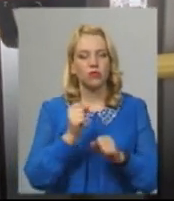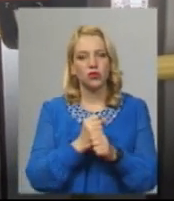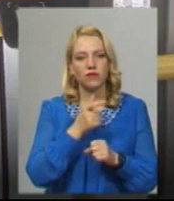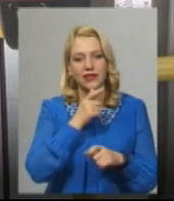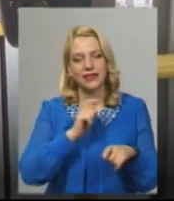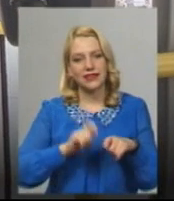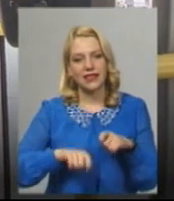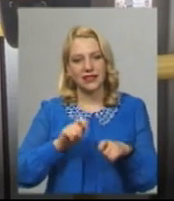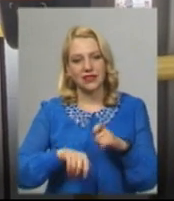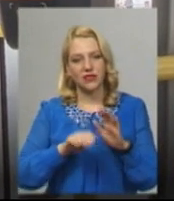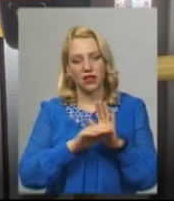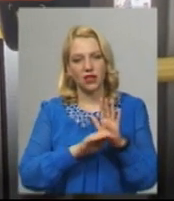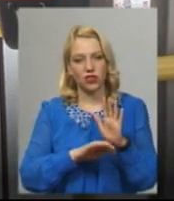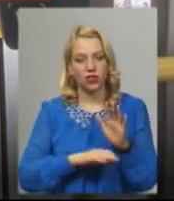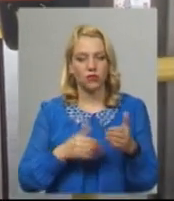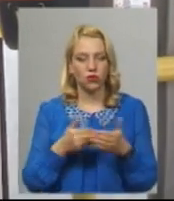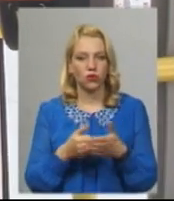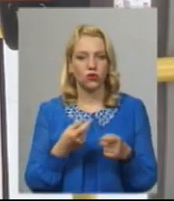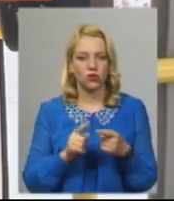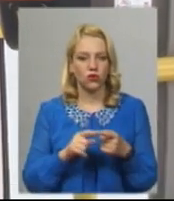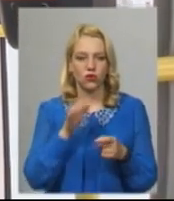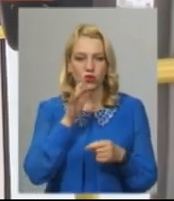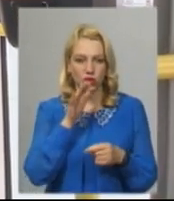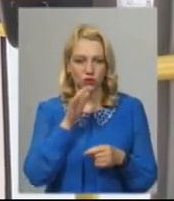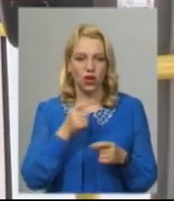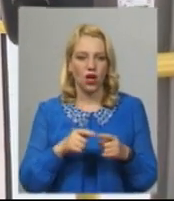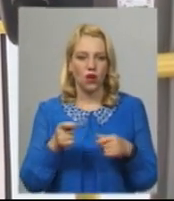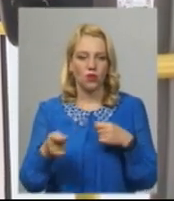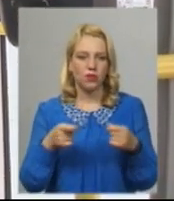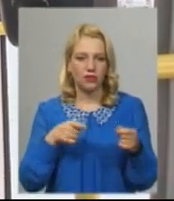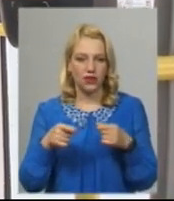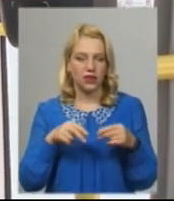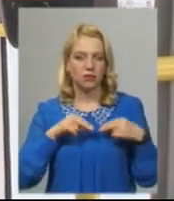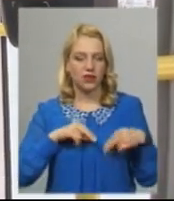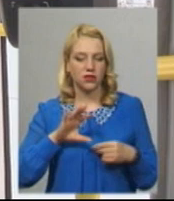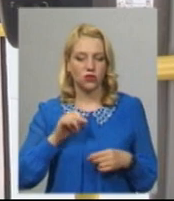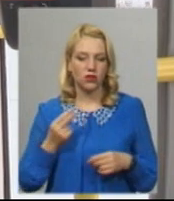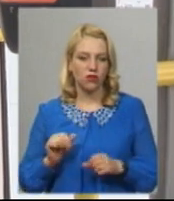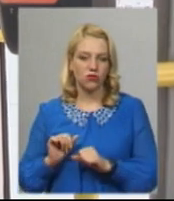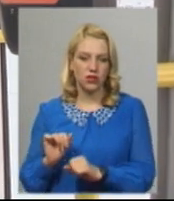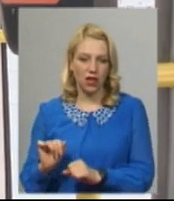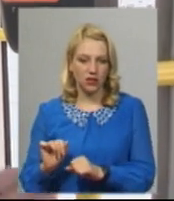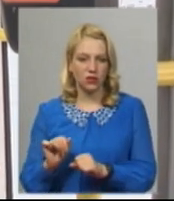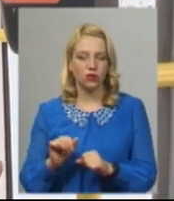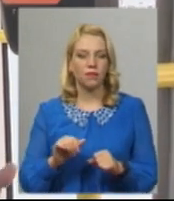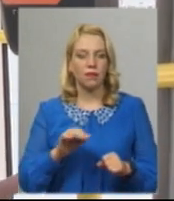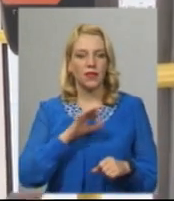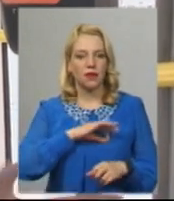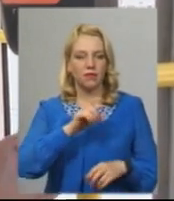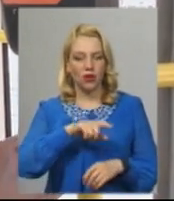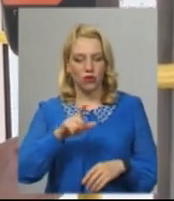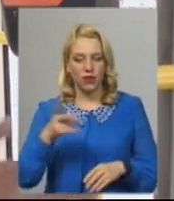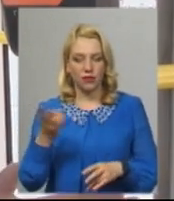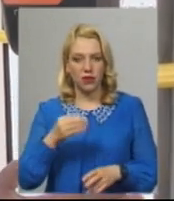тобто до цього часу вже в управління праці соціального захисту пельговика видасть